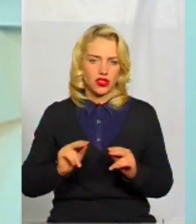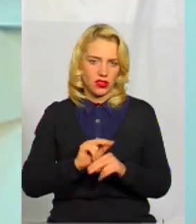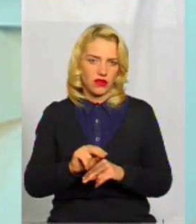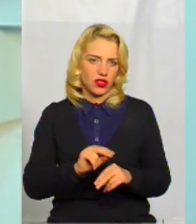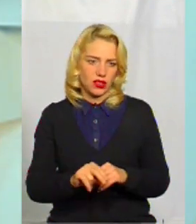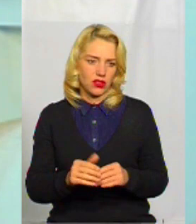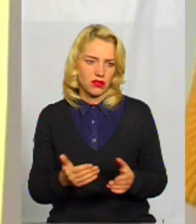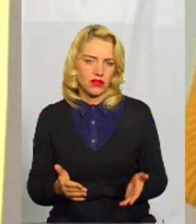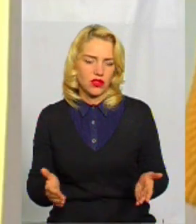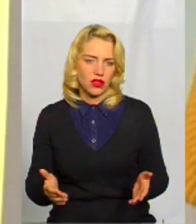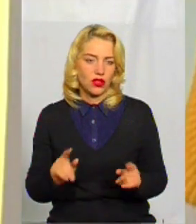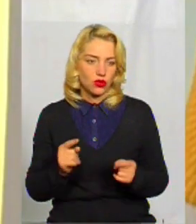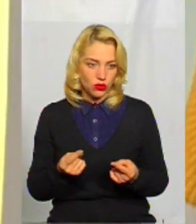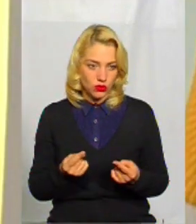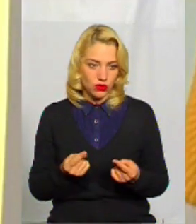навчати.